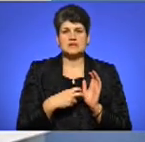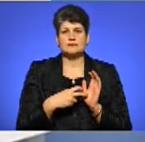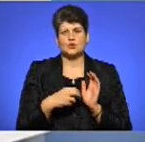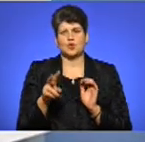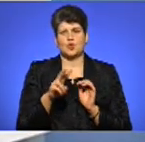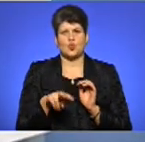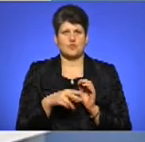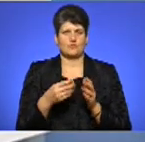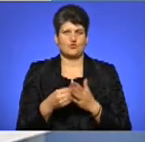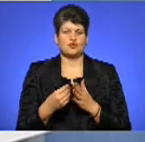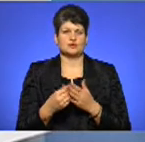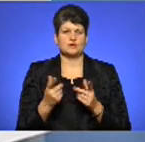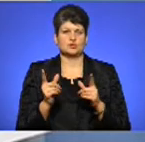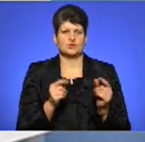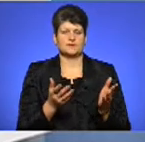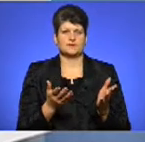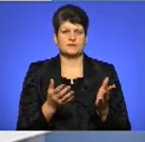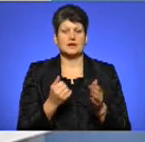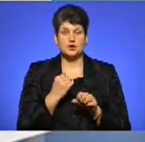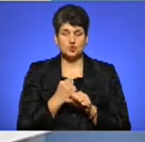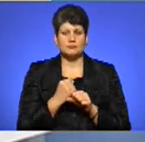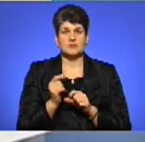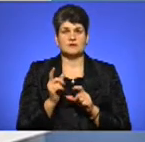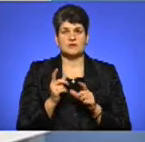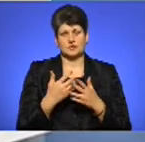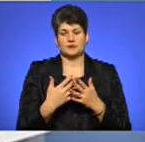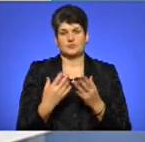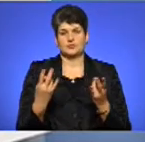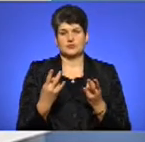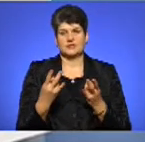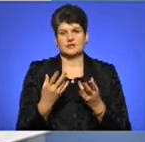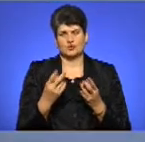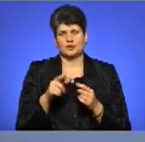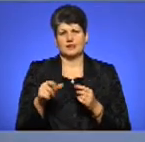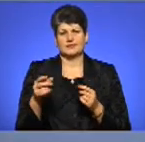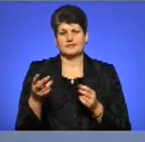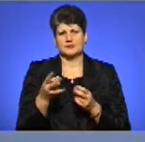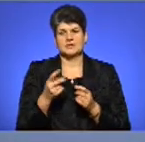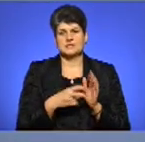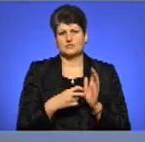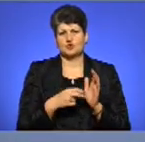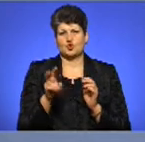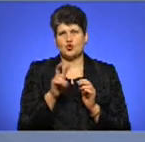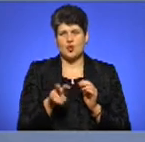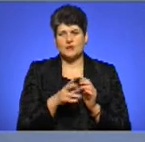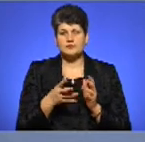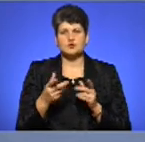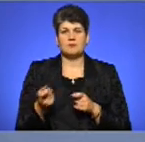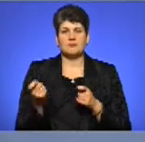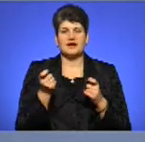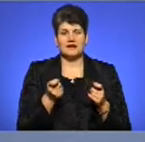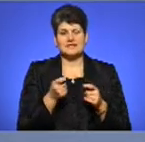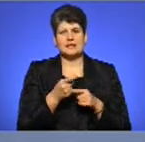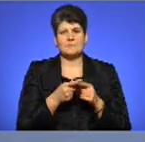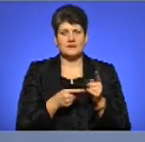поїздкою. От зробіть ви, мені здається, якщо людина обходиться це в 700 доларів, щоб ввести автомобіль полулегальний,